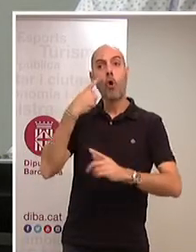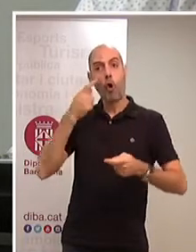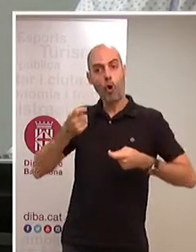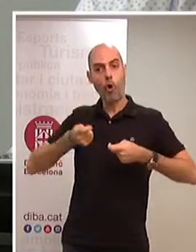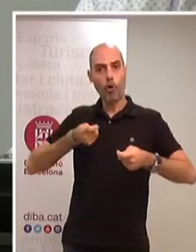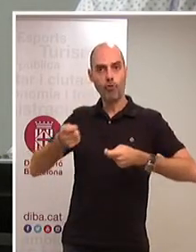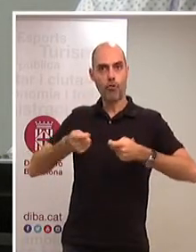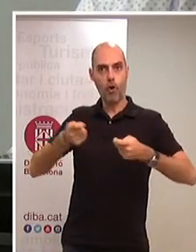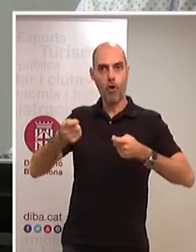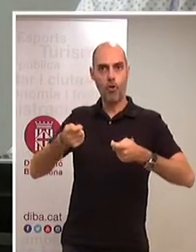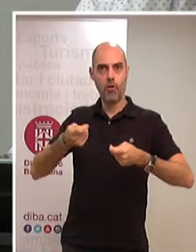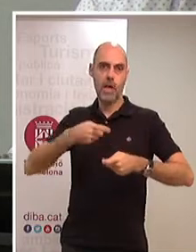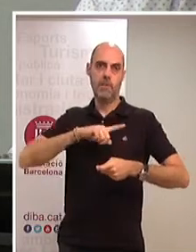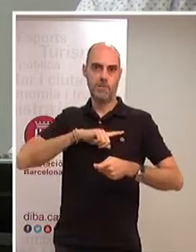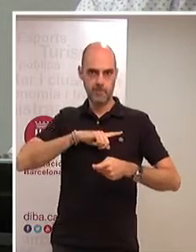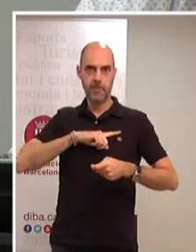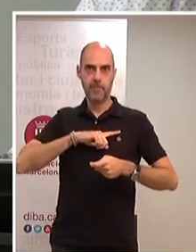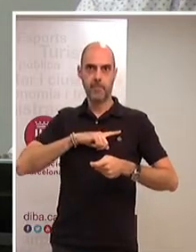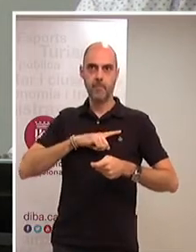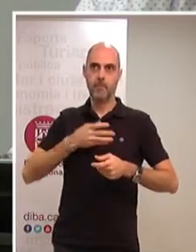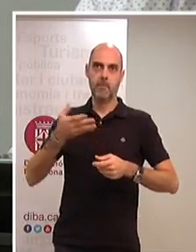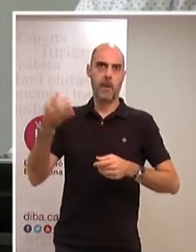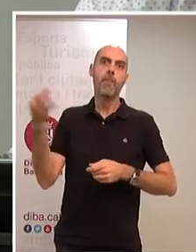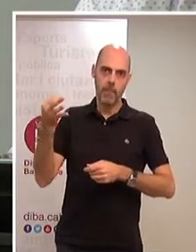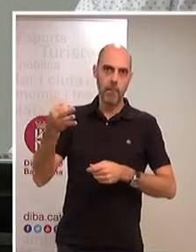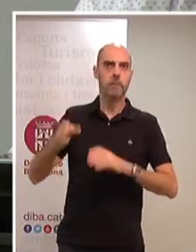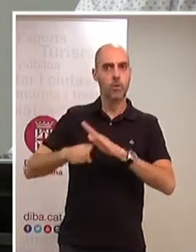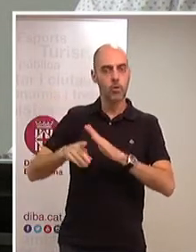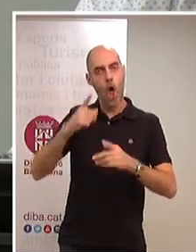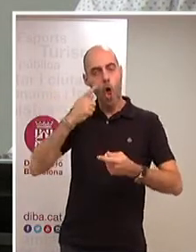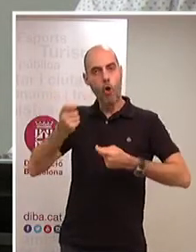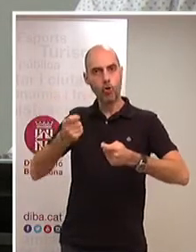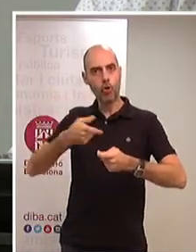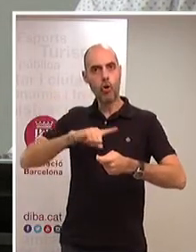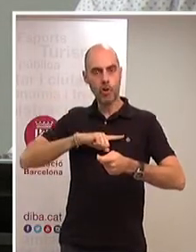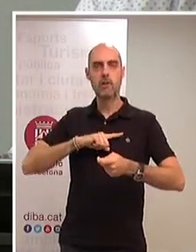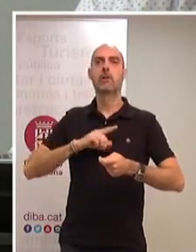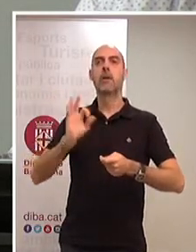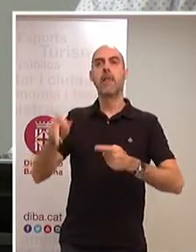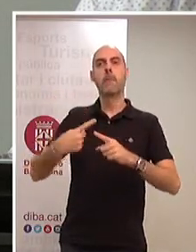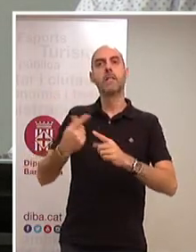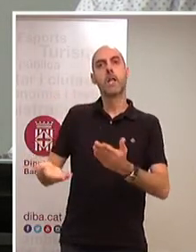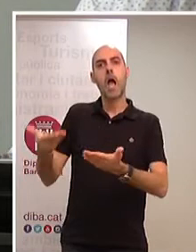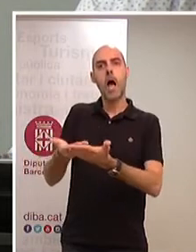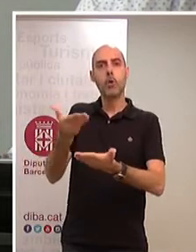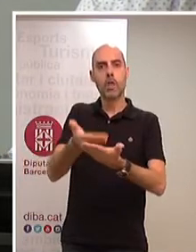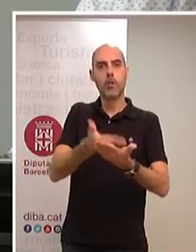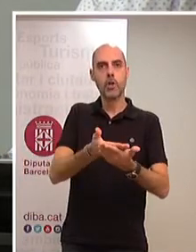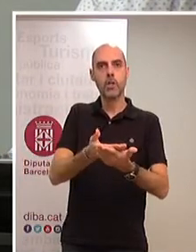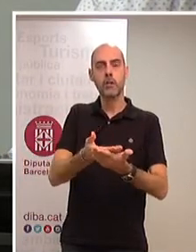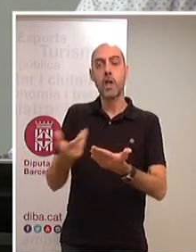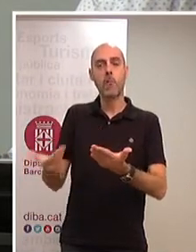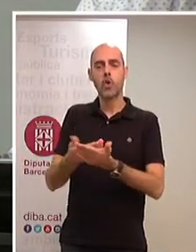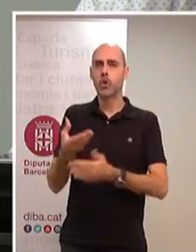exercit sobre el govern, necessari i imprescindible, i també per les seves aportacions, que han estat moltes i